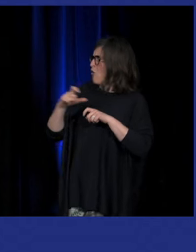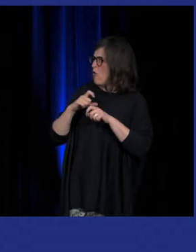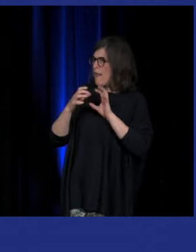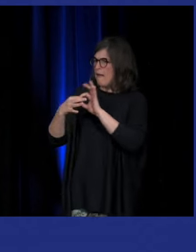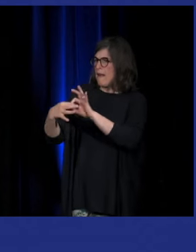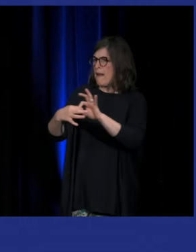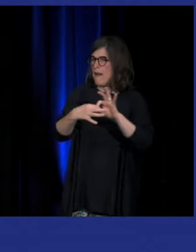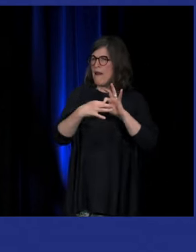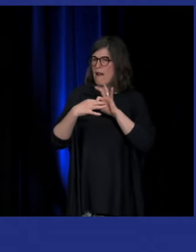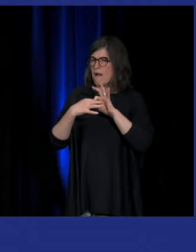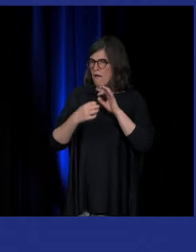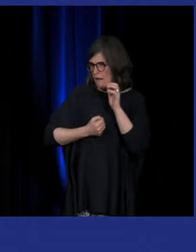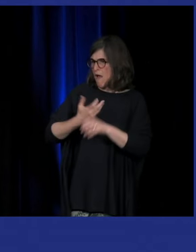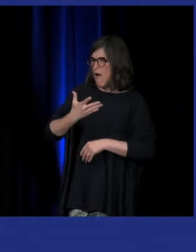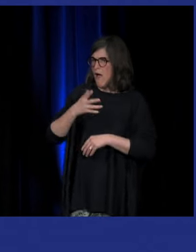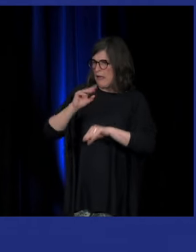dans le domaine de l'art-thérapie